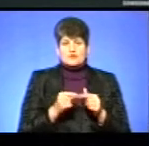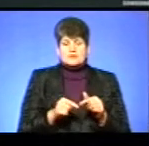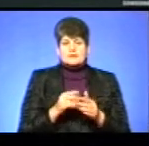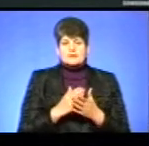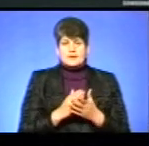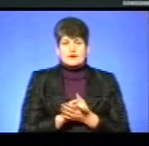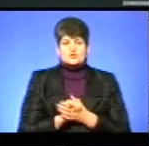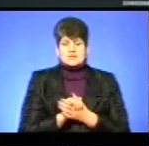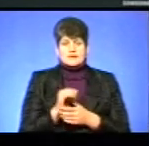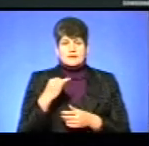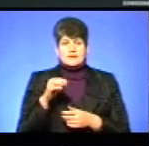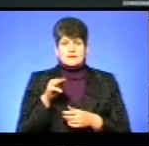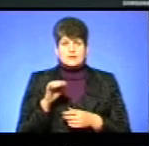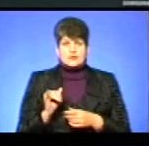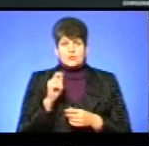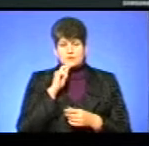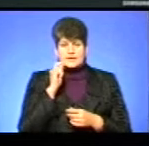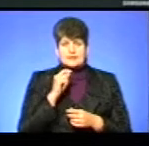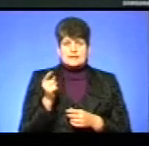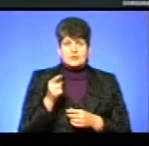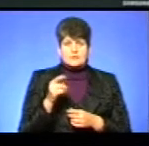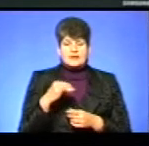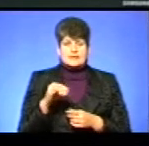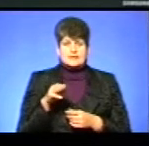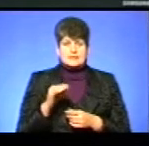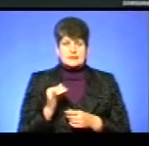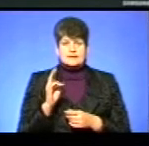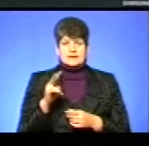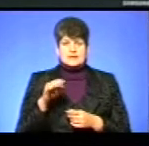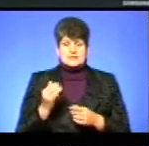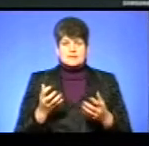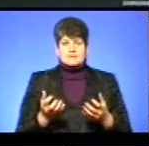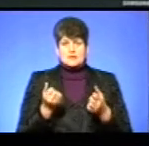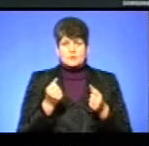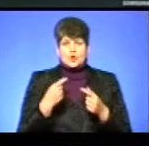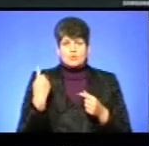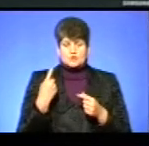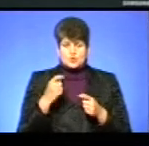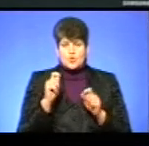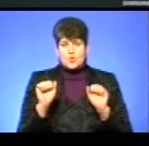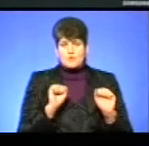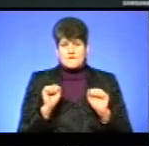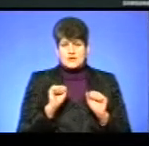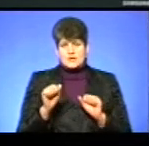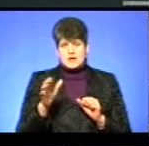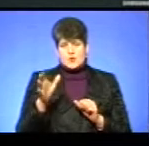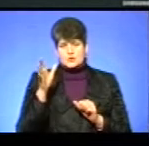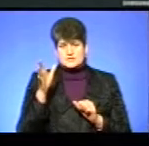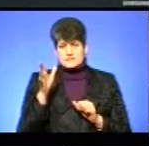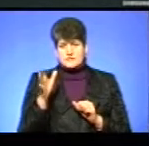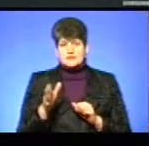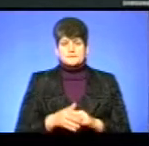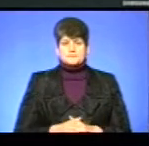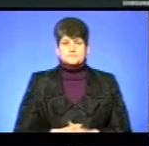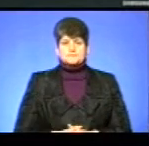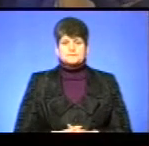Асоціація ІТ України і Тернопільський ІТ-кластер за підтримки обласного управління освіти, повідомив співорганізатор проєкту Юрій